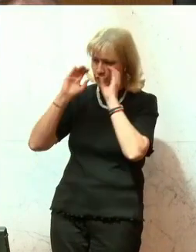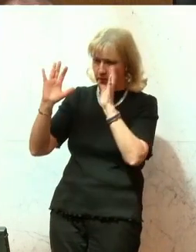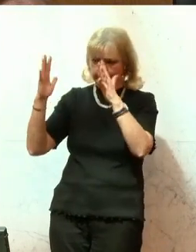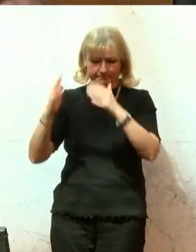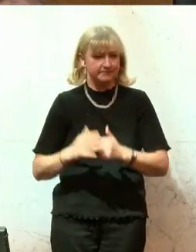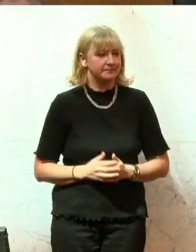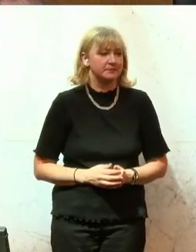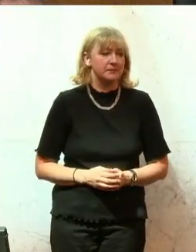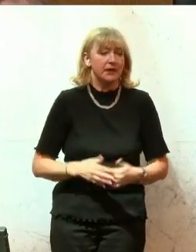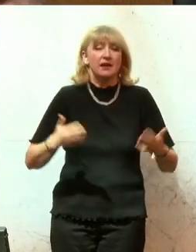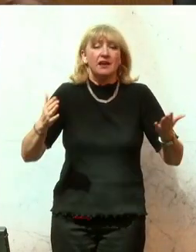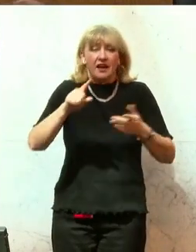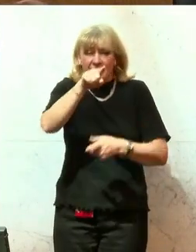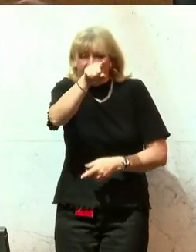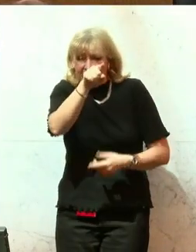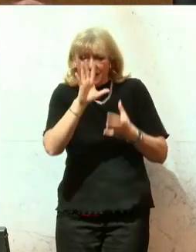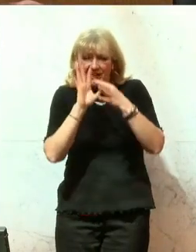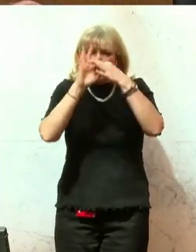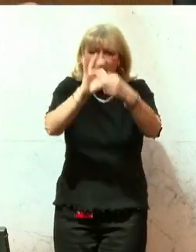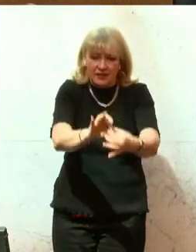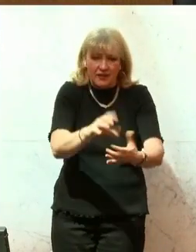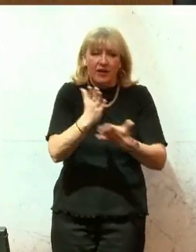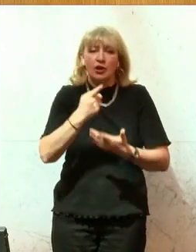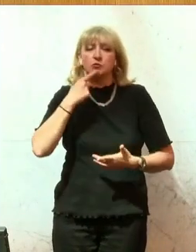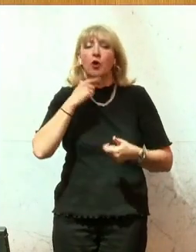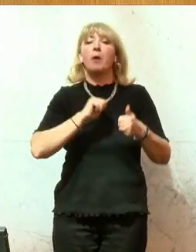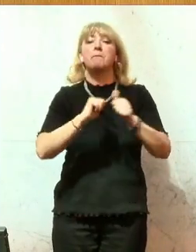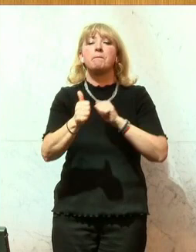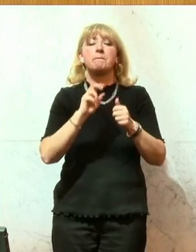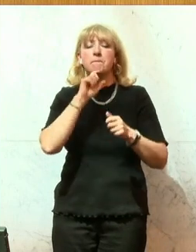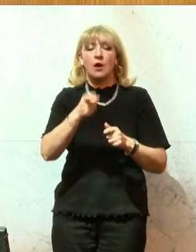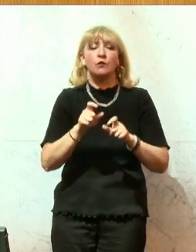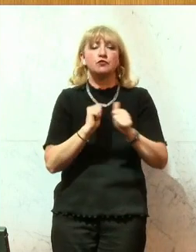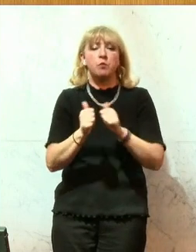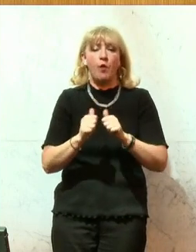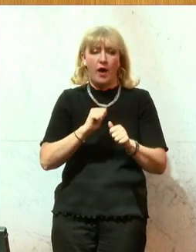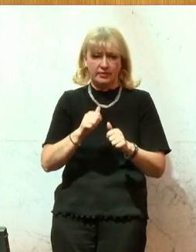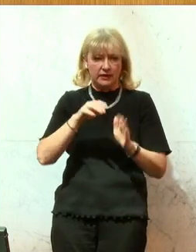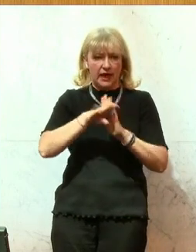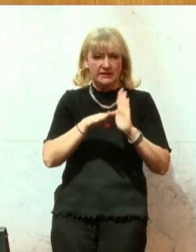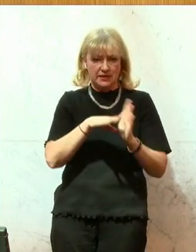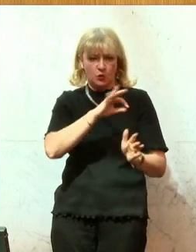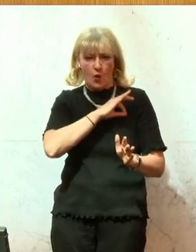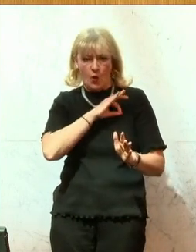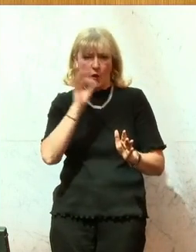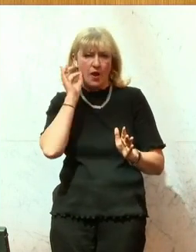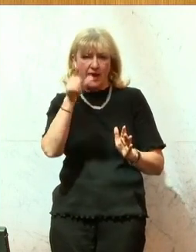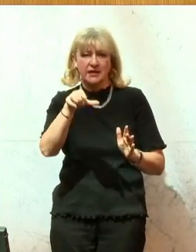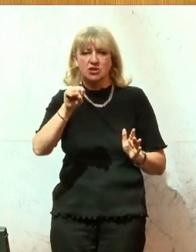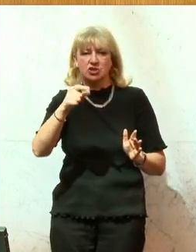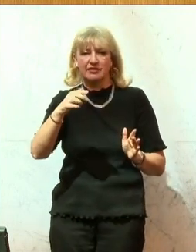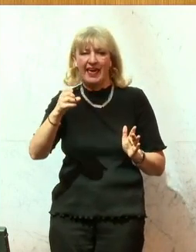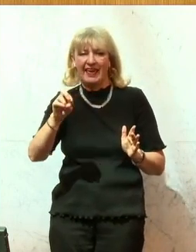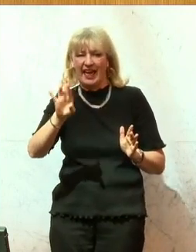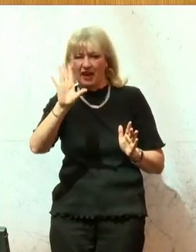Und weil Sie das angesprochen haben, Berufssportgesetz, Frau Kollegin Steger von der FPÖ, muss ich Ihnen gleich